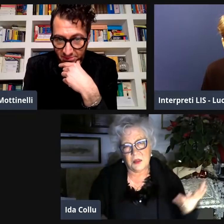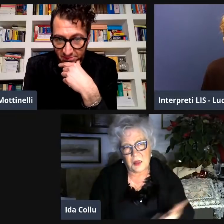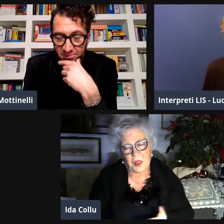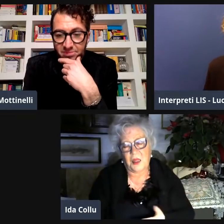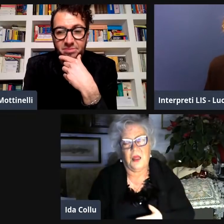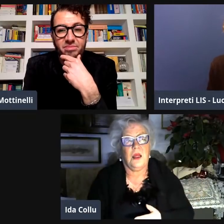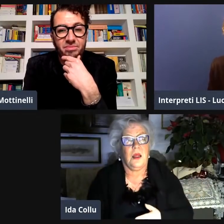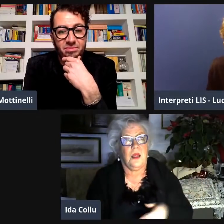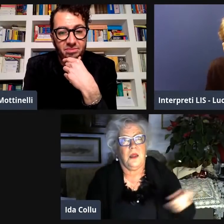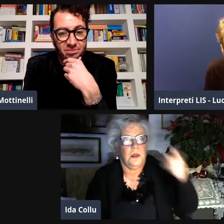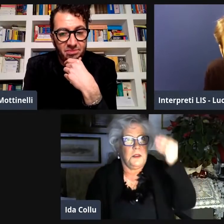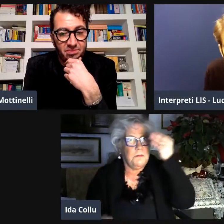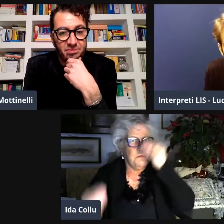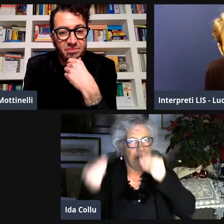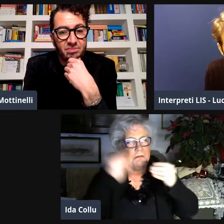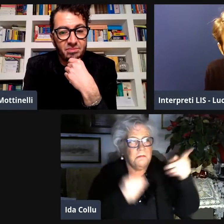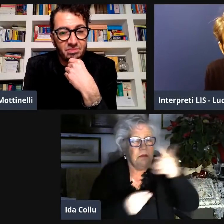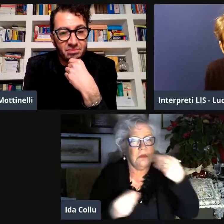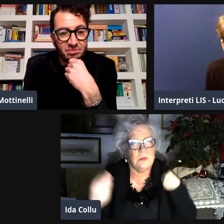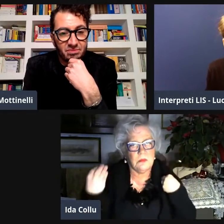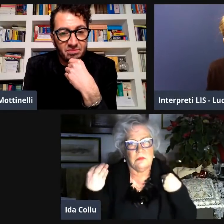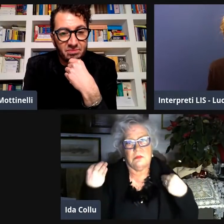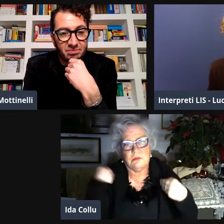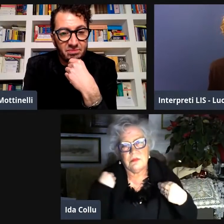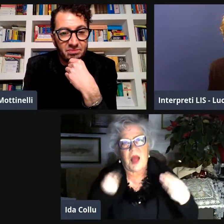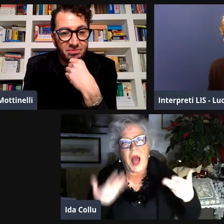siamo tanto tanto divisi